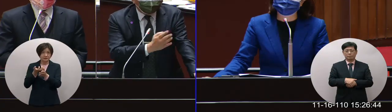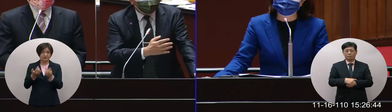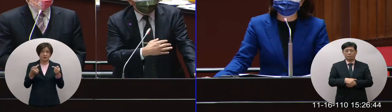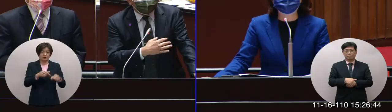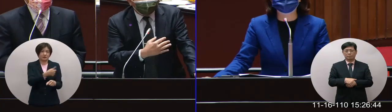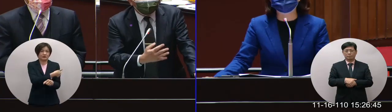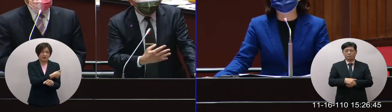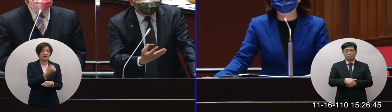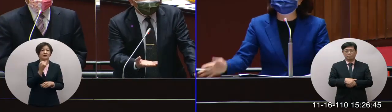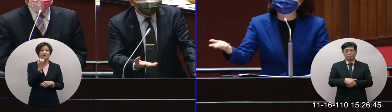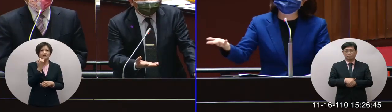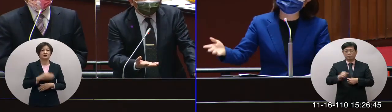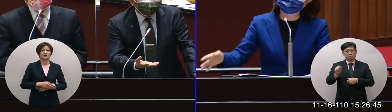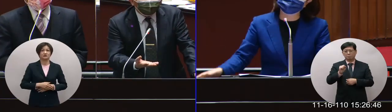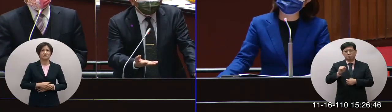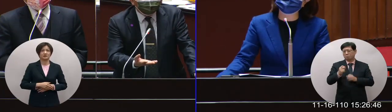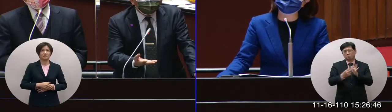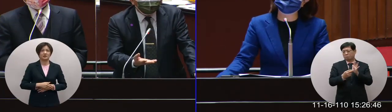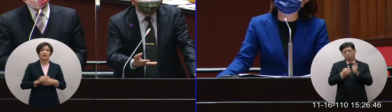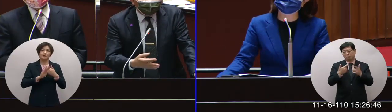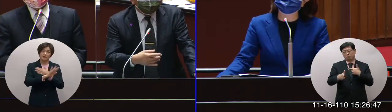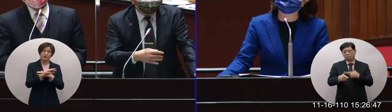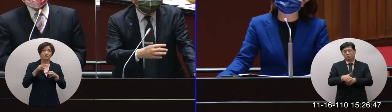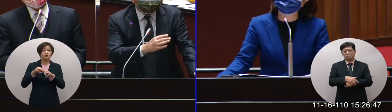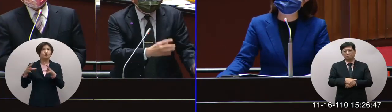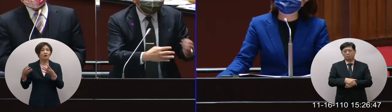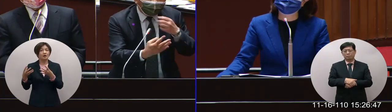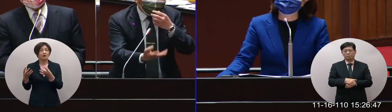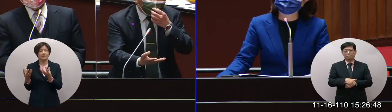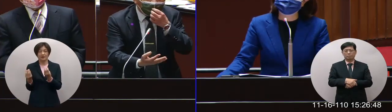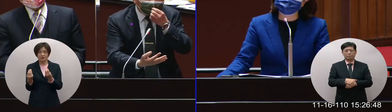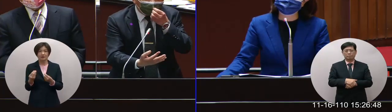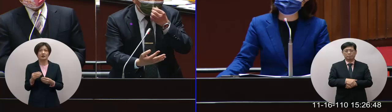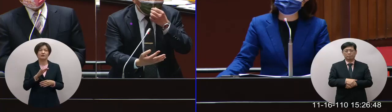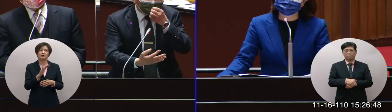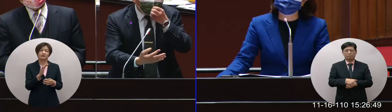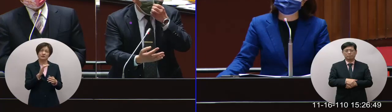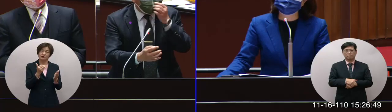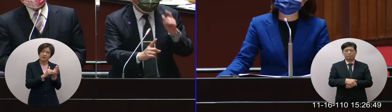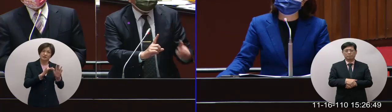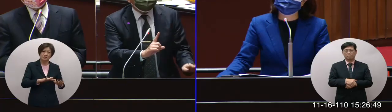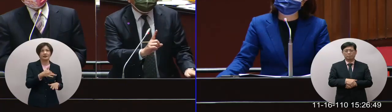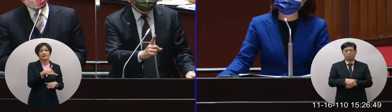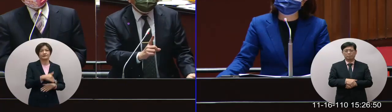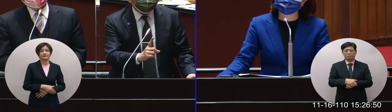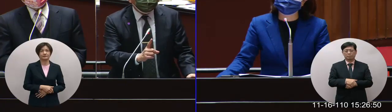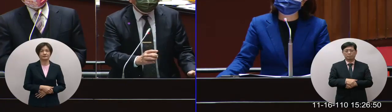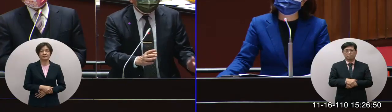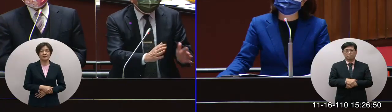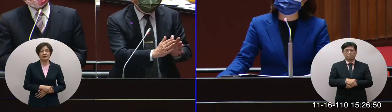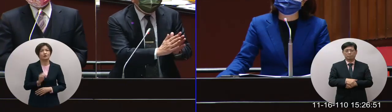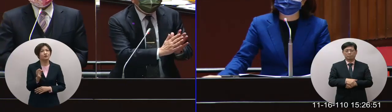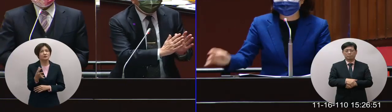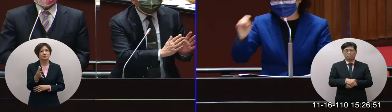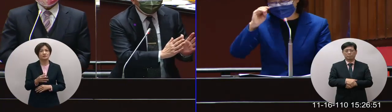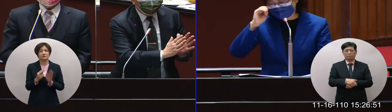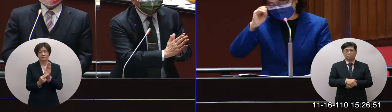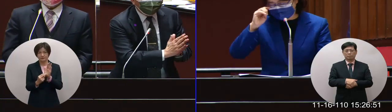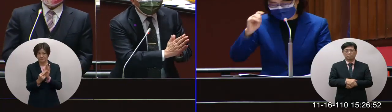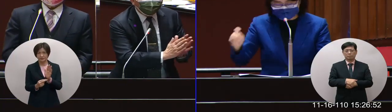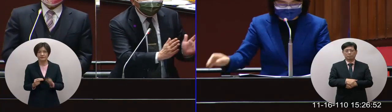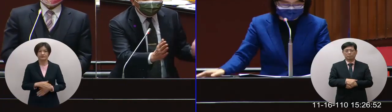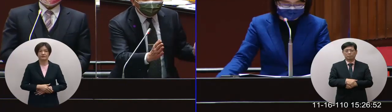其他的人我們現在還沒有封這樣說也說不過去啊對不對這其他為什麼不行跟你講唯一的理由就是這種